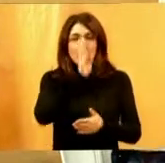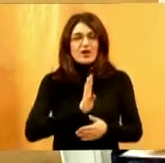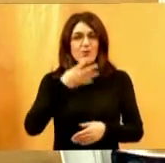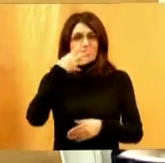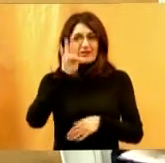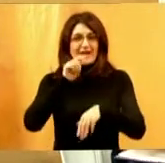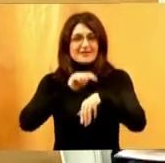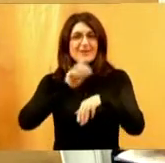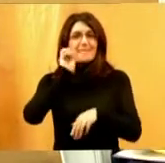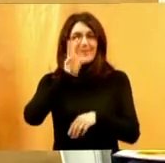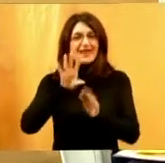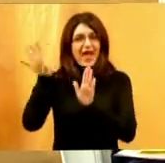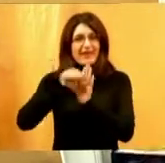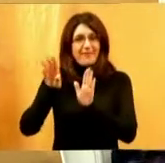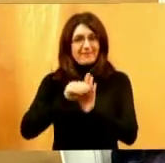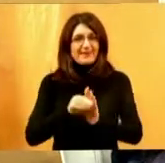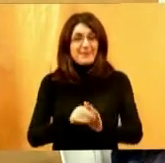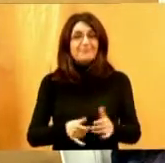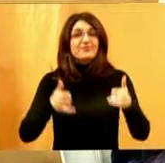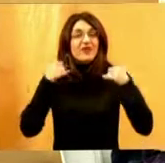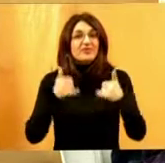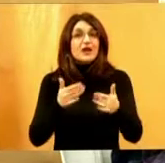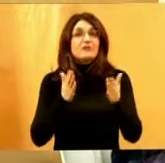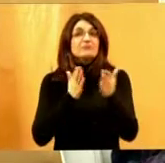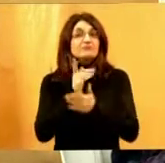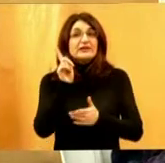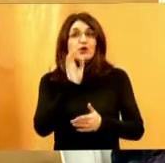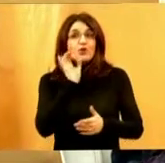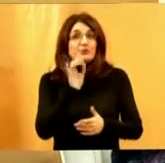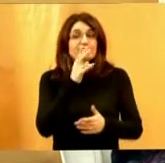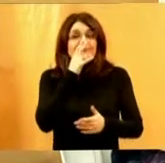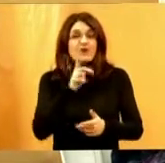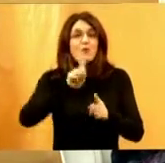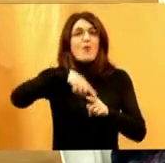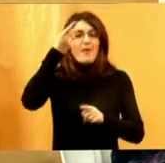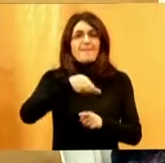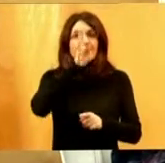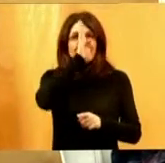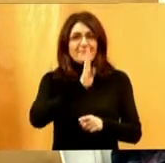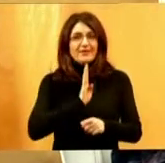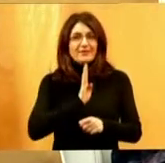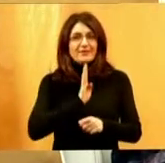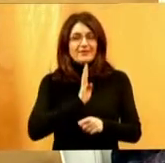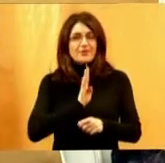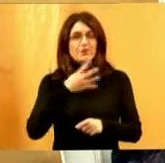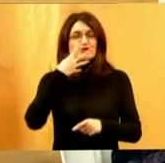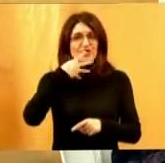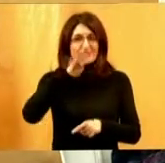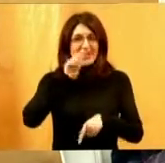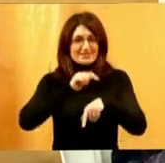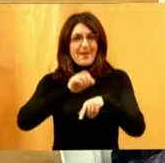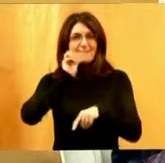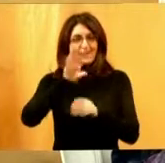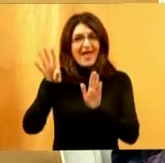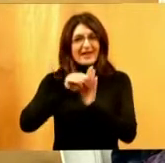14. i 15. repriza. Ono što vam danas pobigne, možete gledati u sljedeći ponedeljak u 14. i 15.